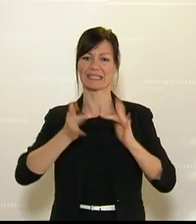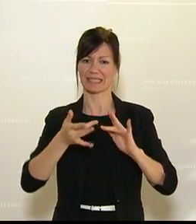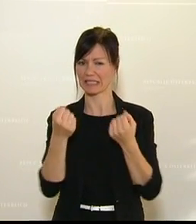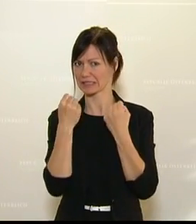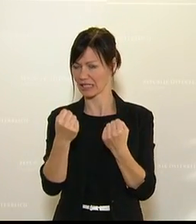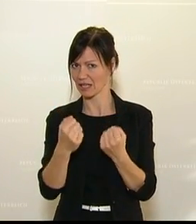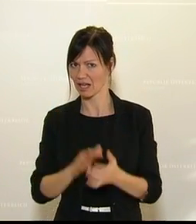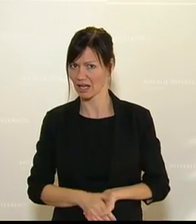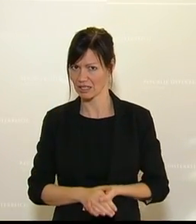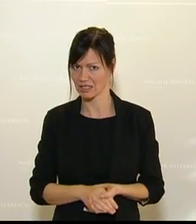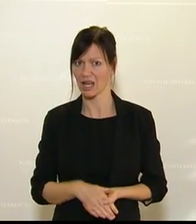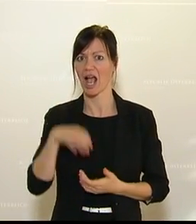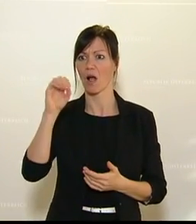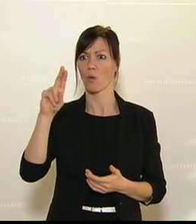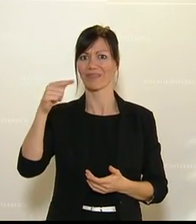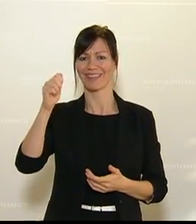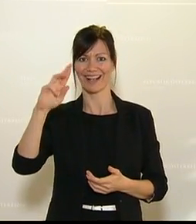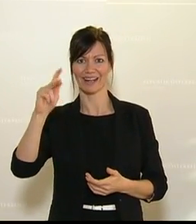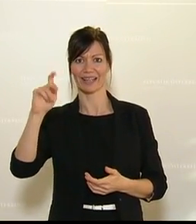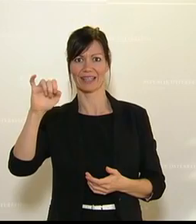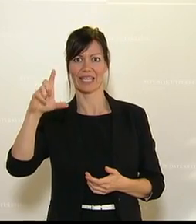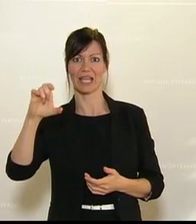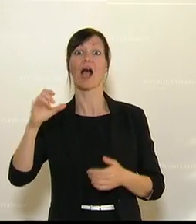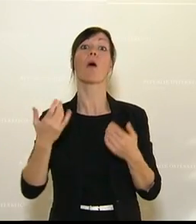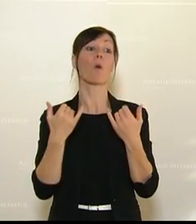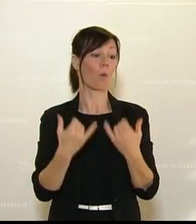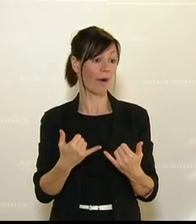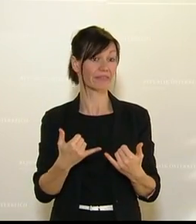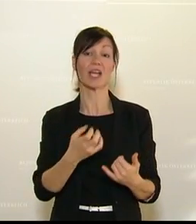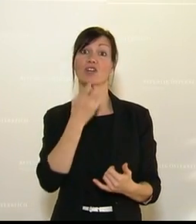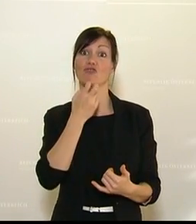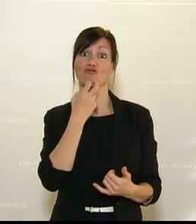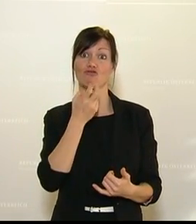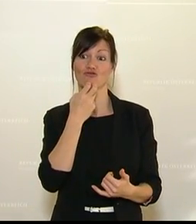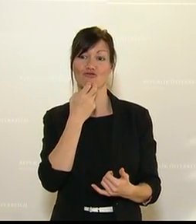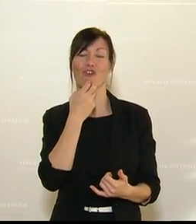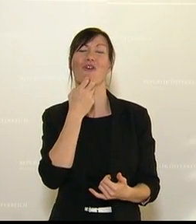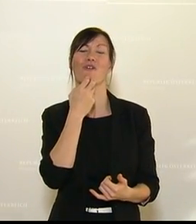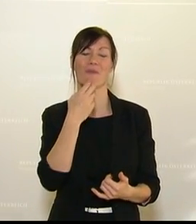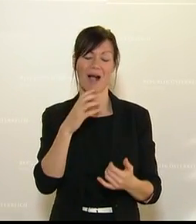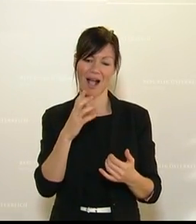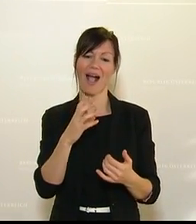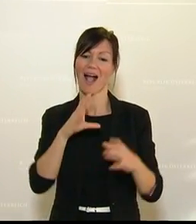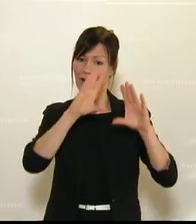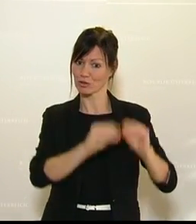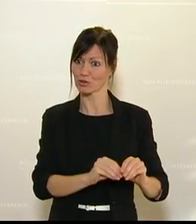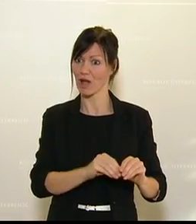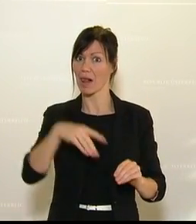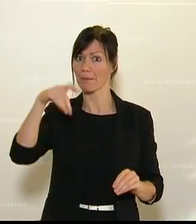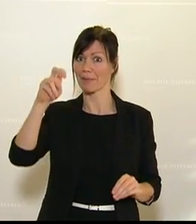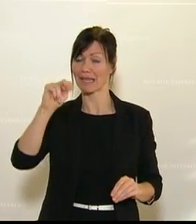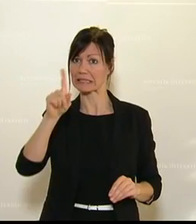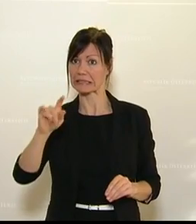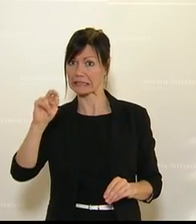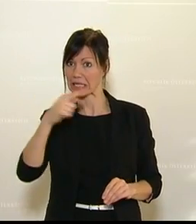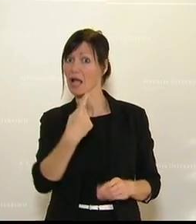Am heutigen Tag hat es einen Stromausfall gegeben in Penzing und Ottergring. Sie sehen, wie wichtig es ist, dass wir dafür sorgen, dass